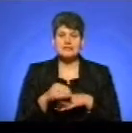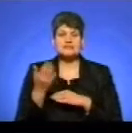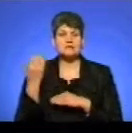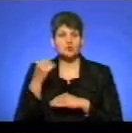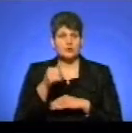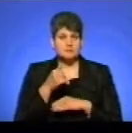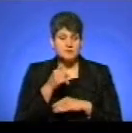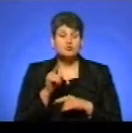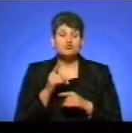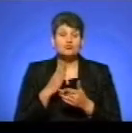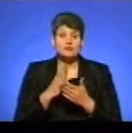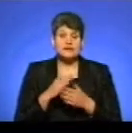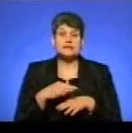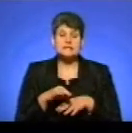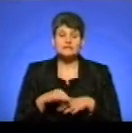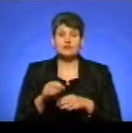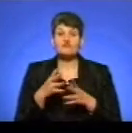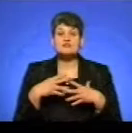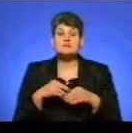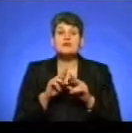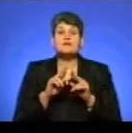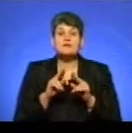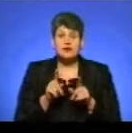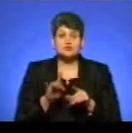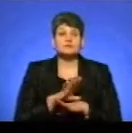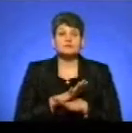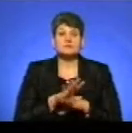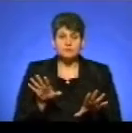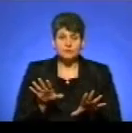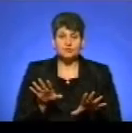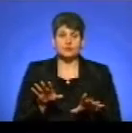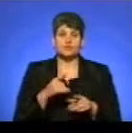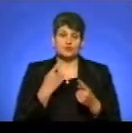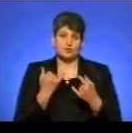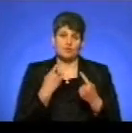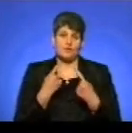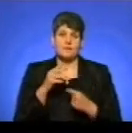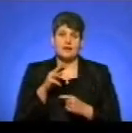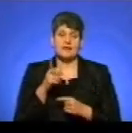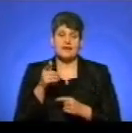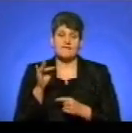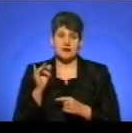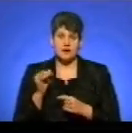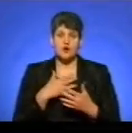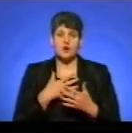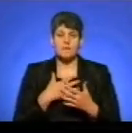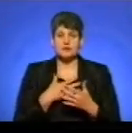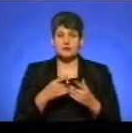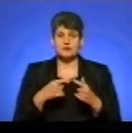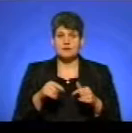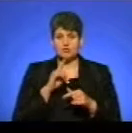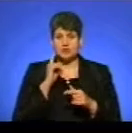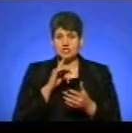чому відбувається насильство в сім'ї та як його попередити, ми сьогодні поговоримо з Мар'яною Гевко, головою громадської організації